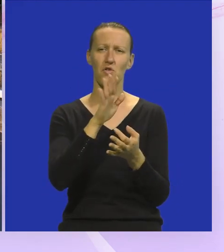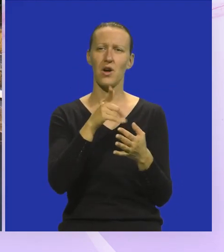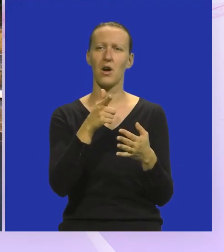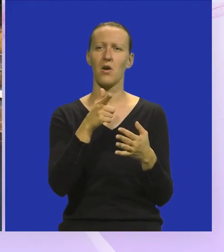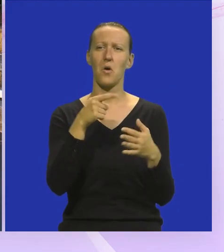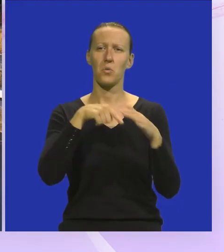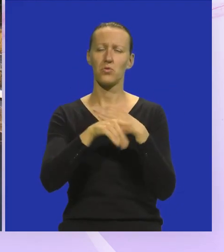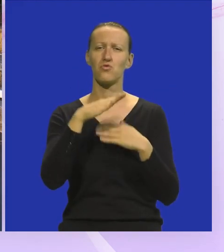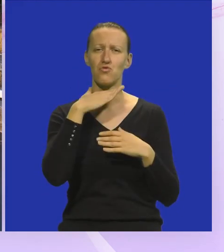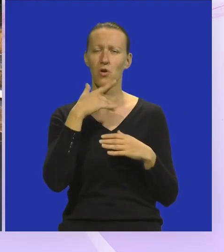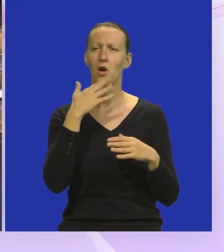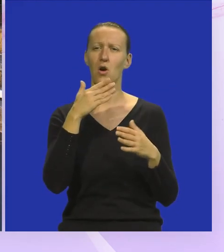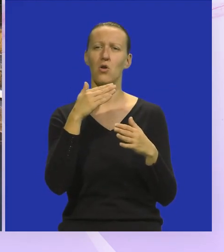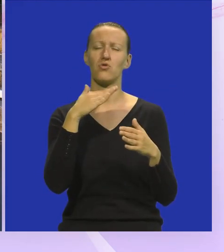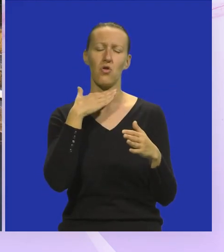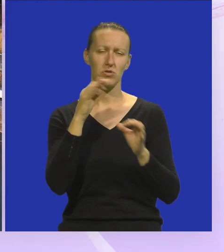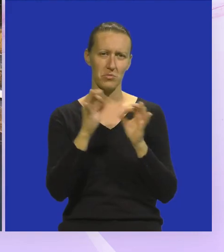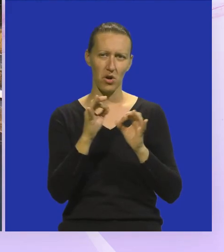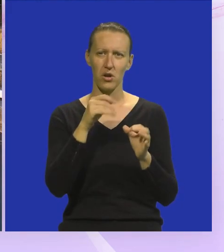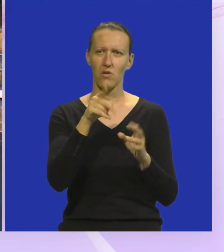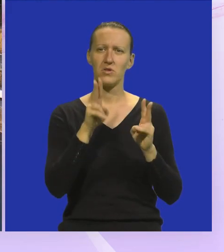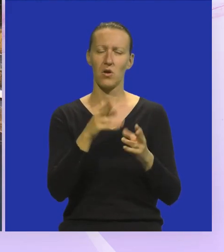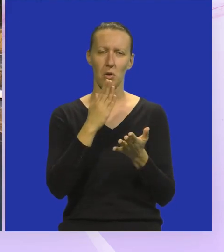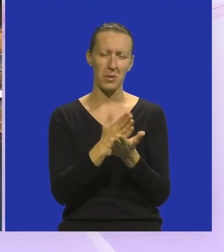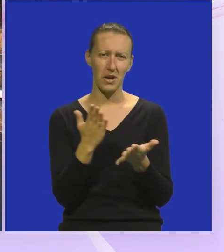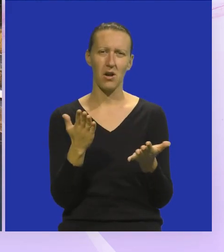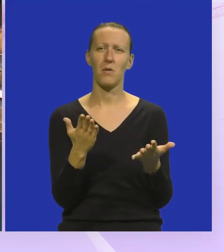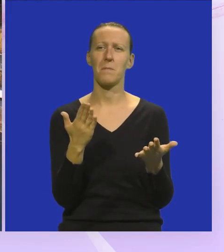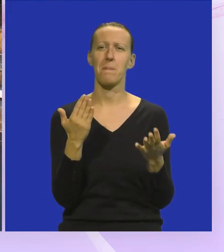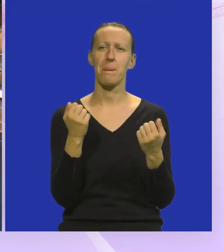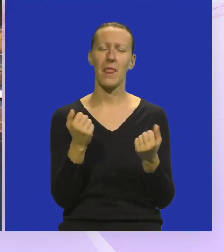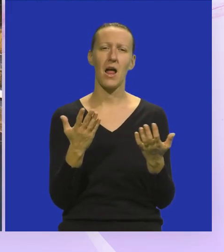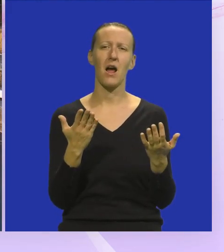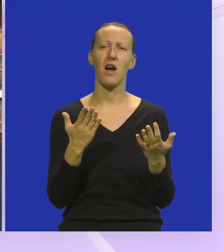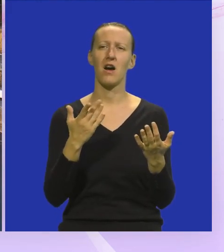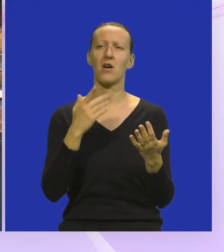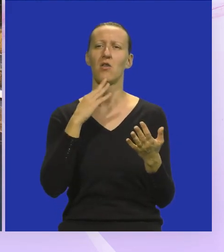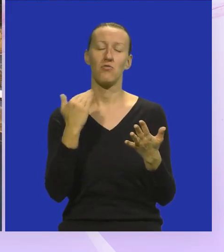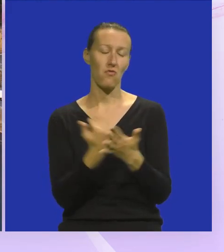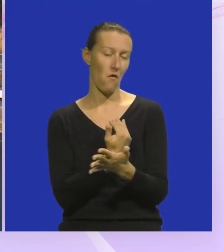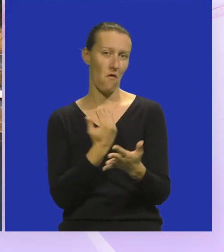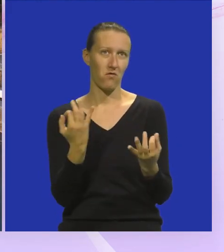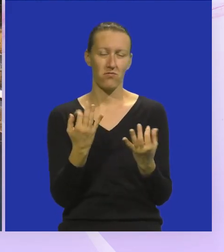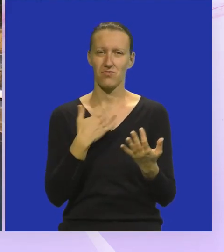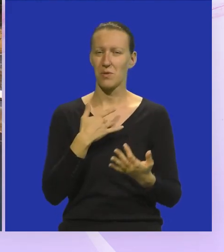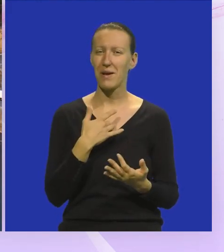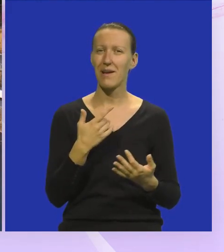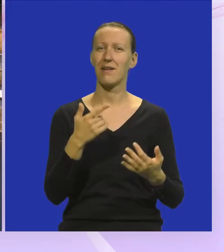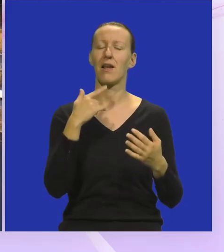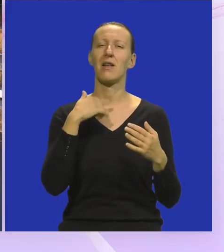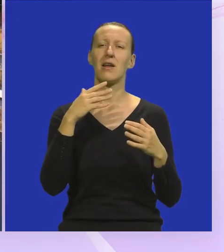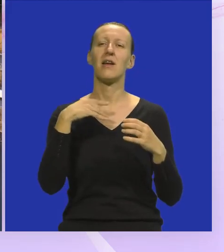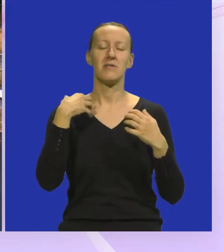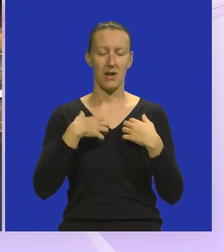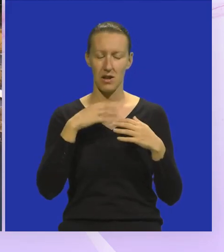ovakvom unutar škole kao školski projekt Dakle ovo je zaista bilo jako revolucionarno za mene I nadam se da će